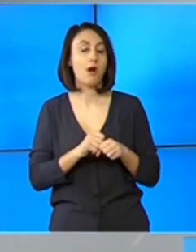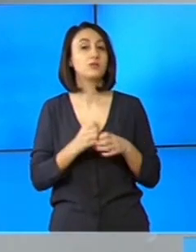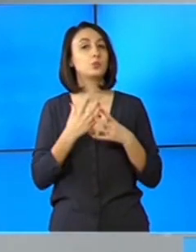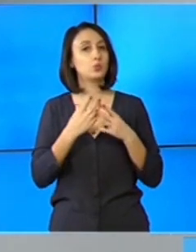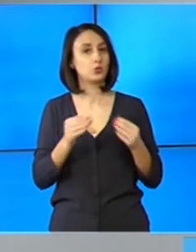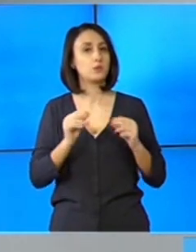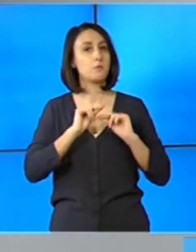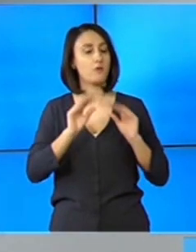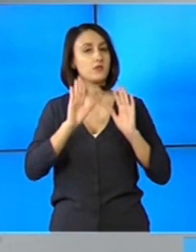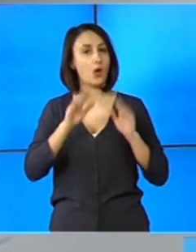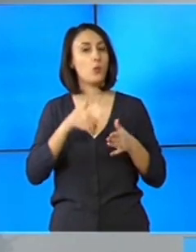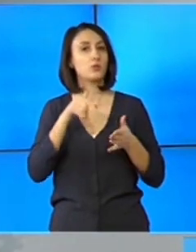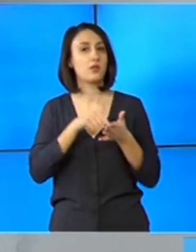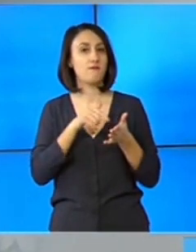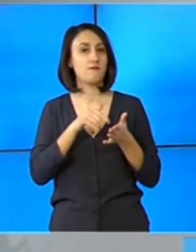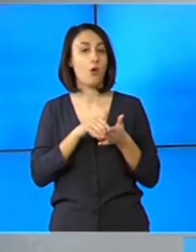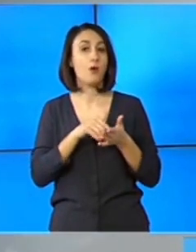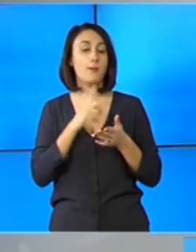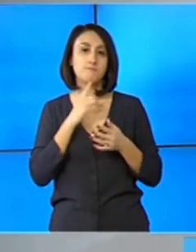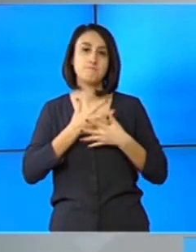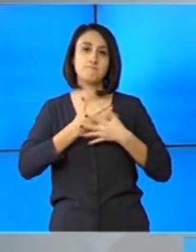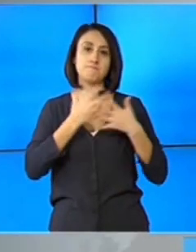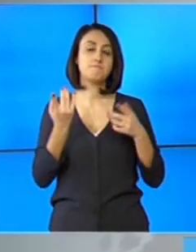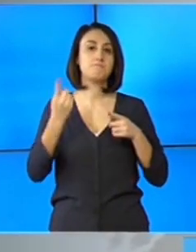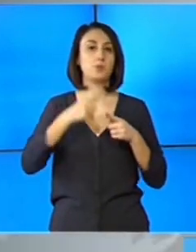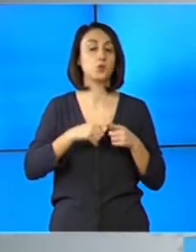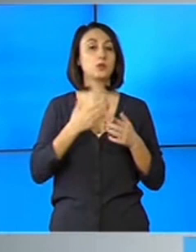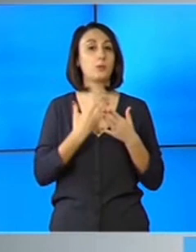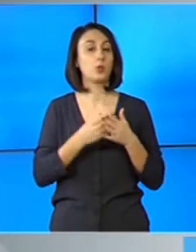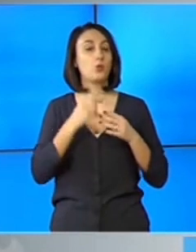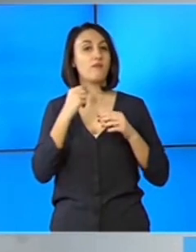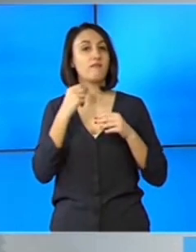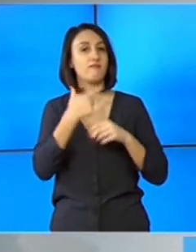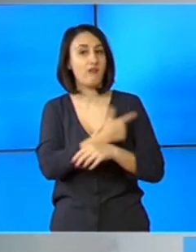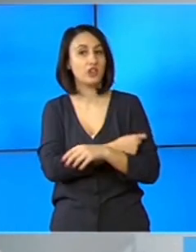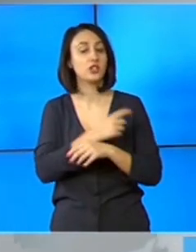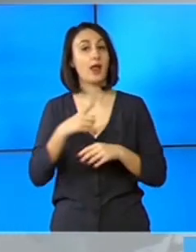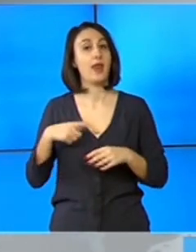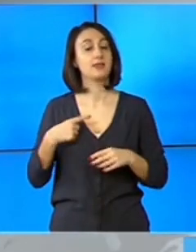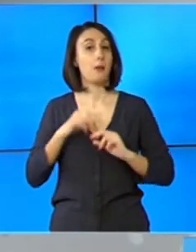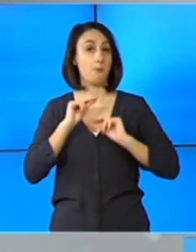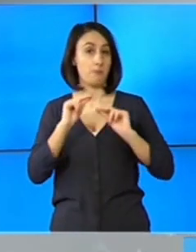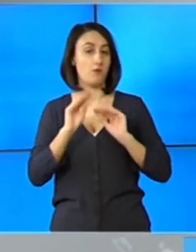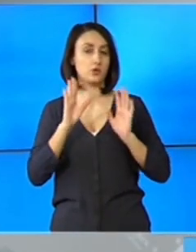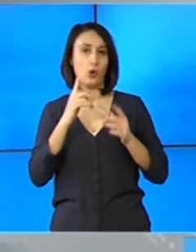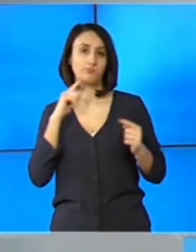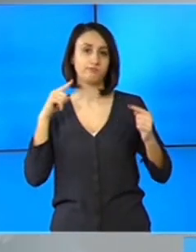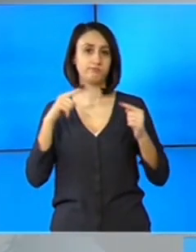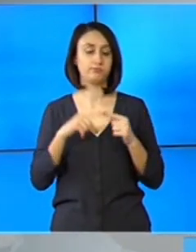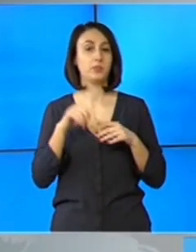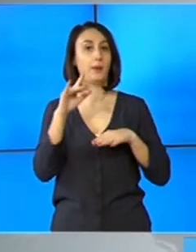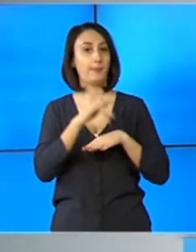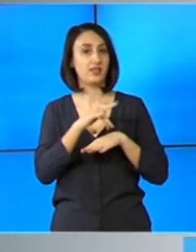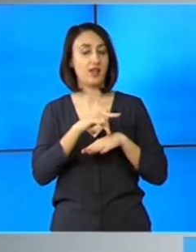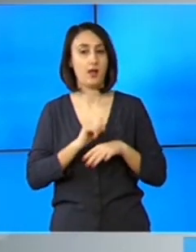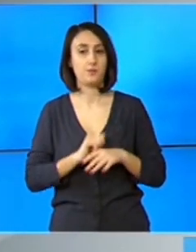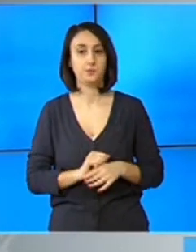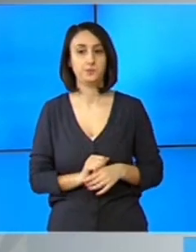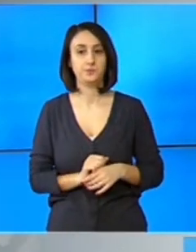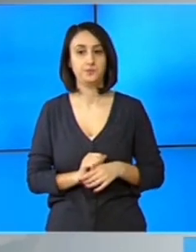dascăli au nevoie de lămuriri suplimentare pentru a-și face vaccinul. Există cadre didactice care au o contraindicație medicală.